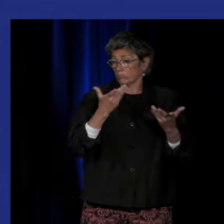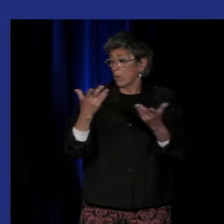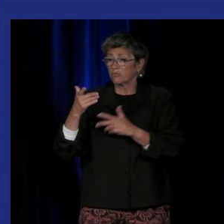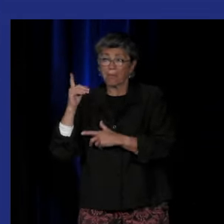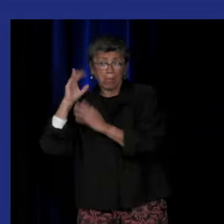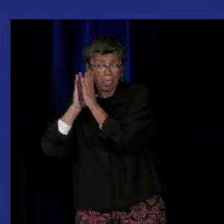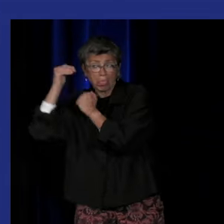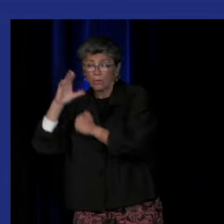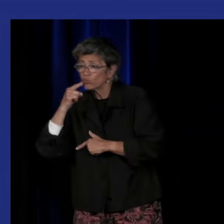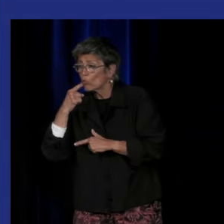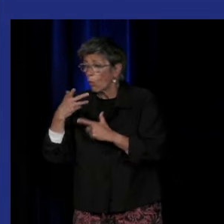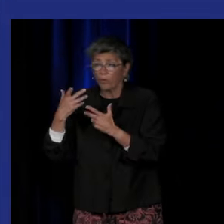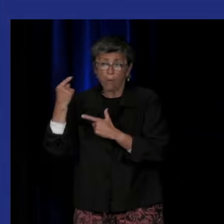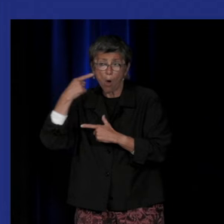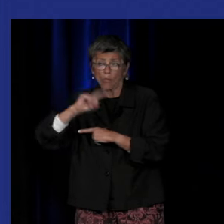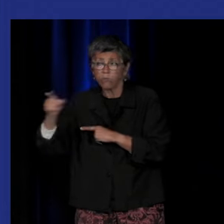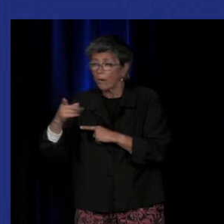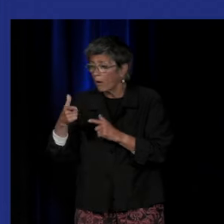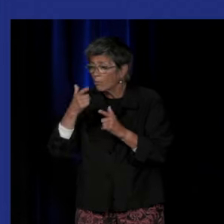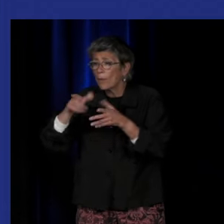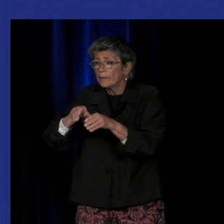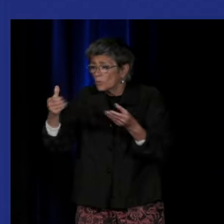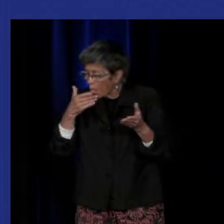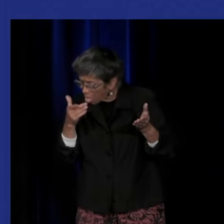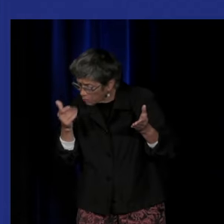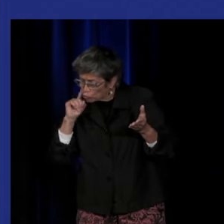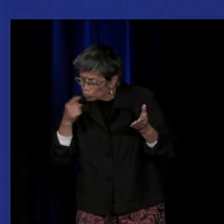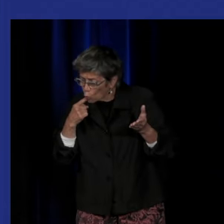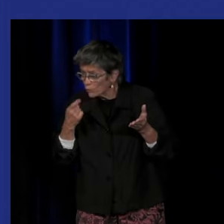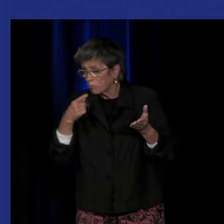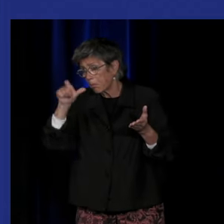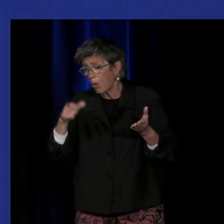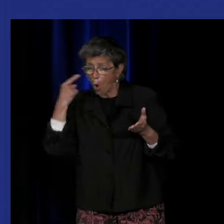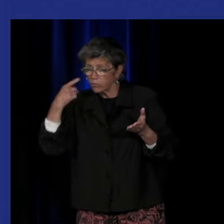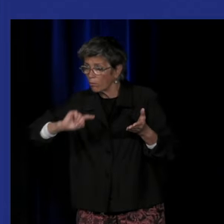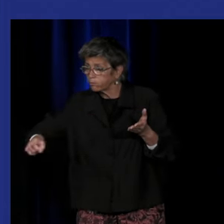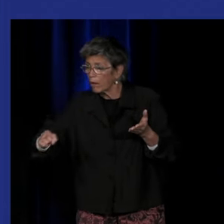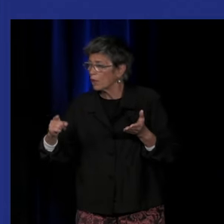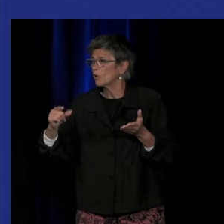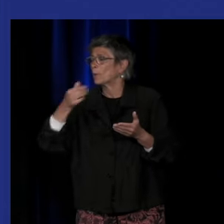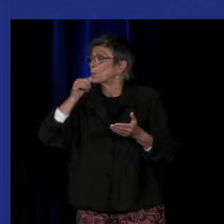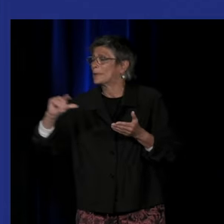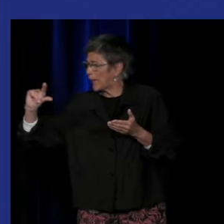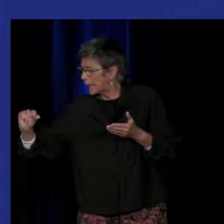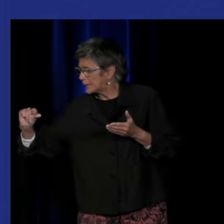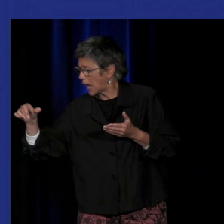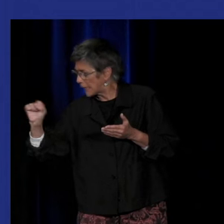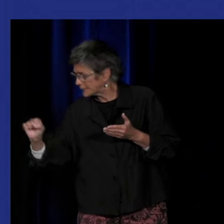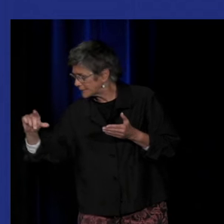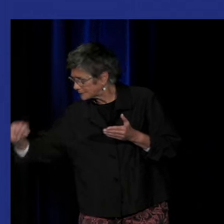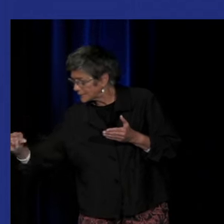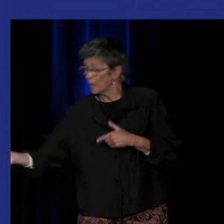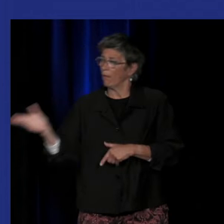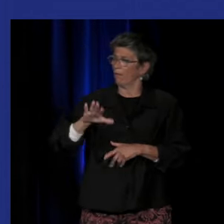personne qui n'entend pas. Si vous cherchez dans le dictionnaire qu'est-ce que c'est un sourd, il va dire c'est une personne qui n'entend pas. Mais